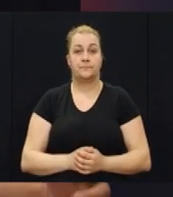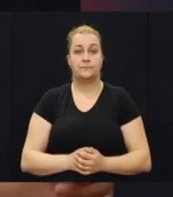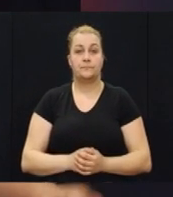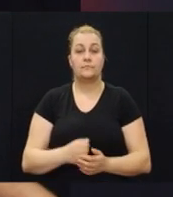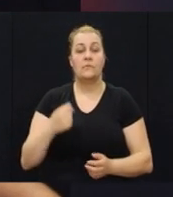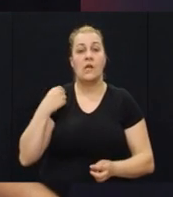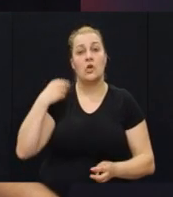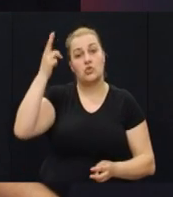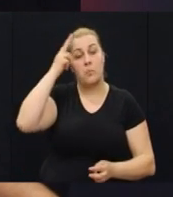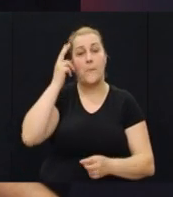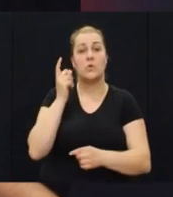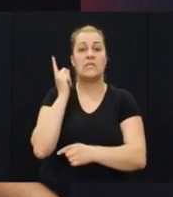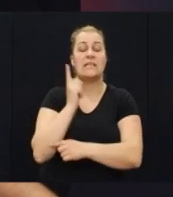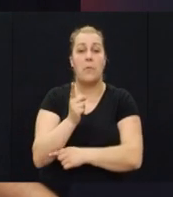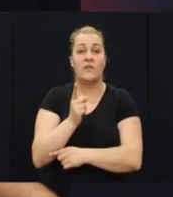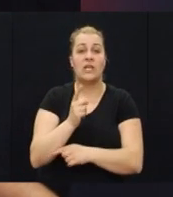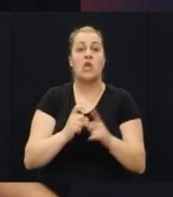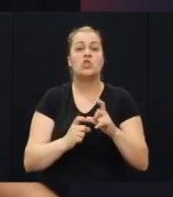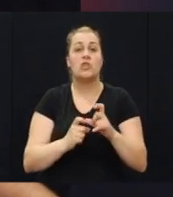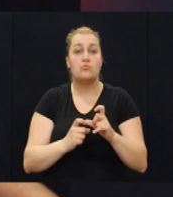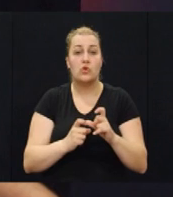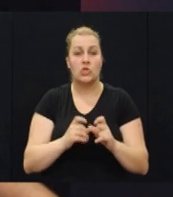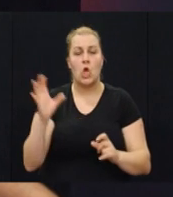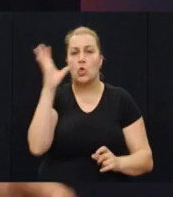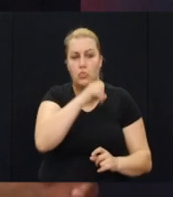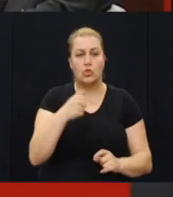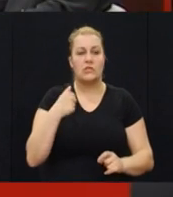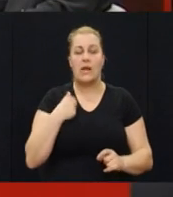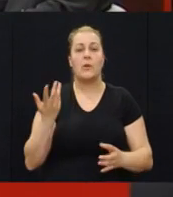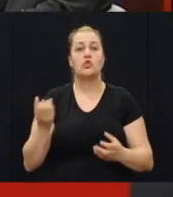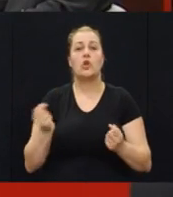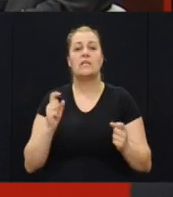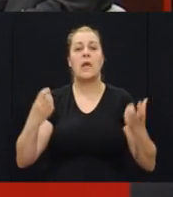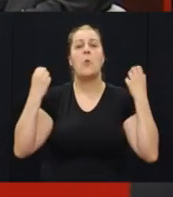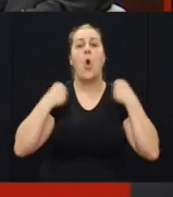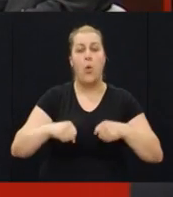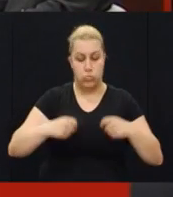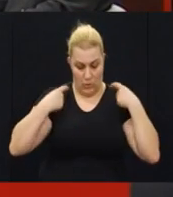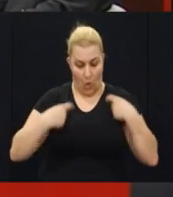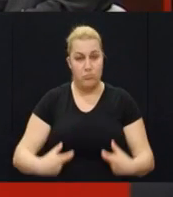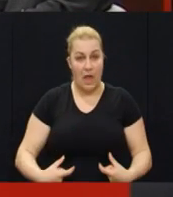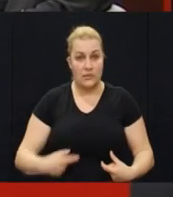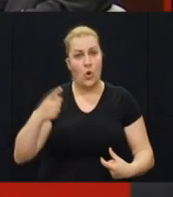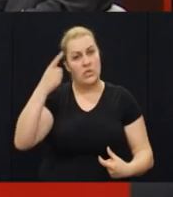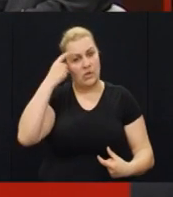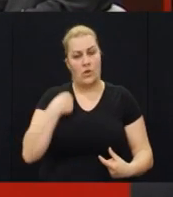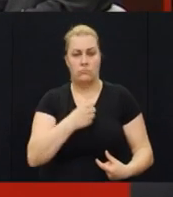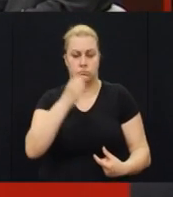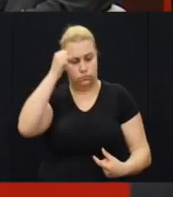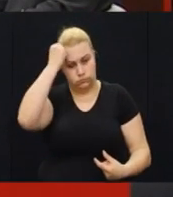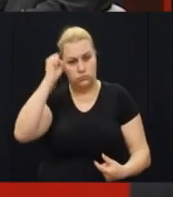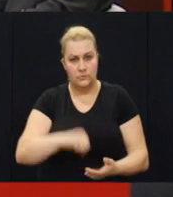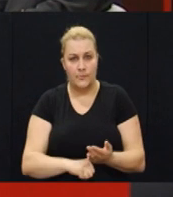Naš legendarni zapojenjik Šimunć se tada ljucio na mene što nisam nosio pancirku. Znao je da sam ja svoj